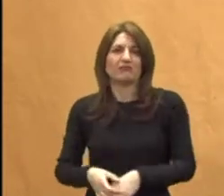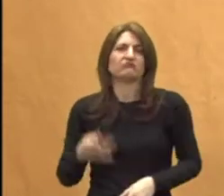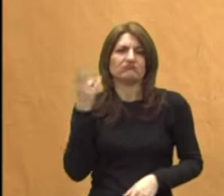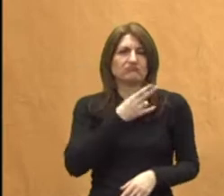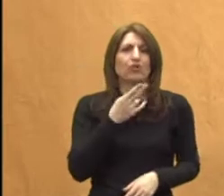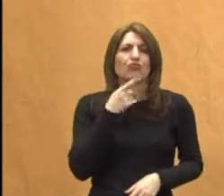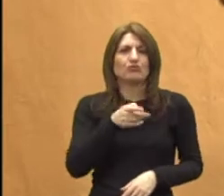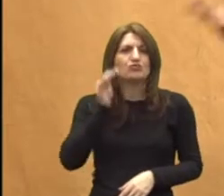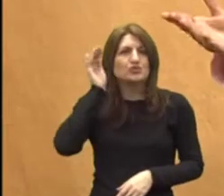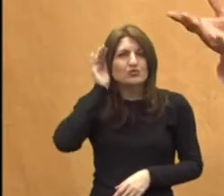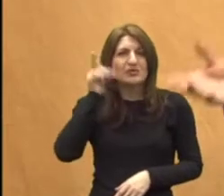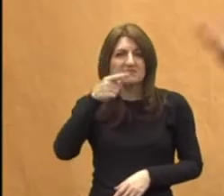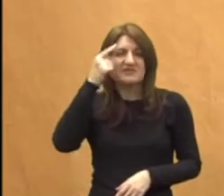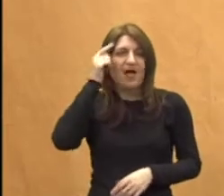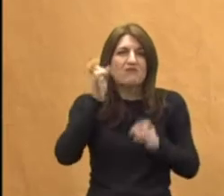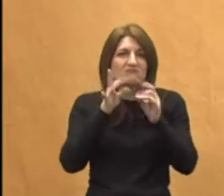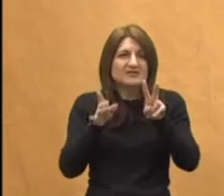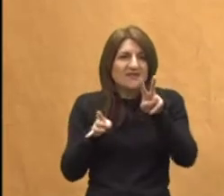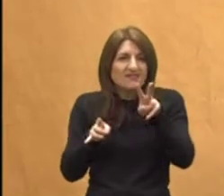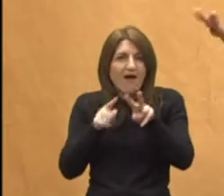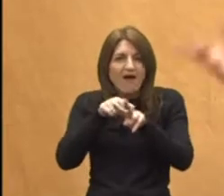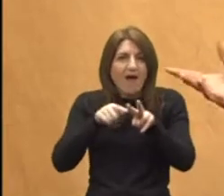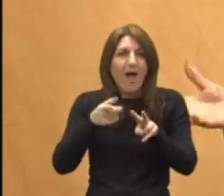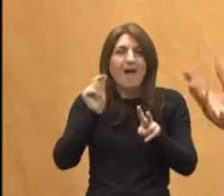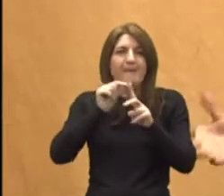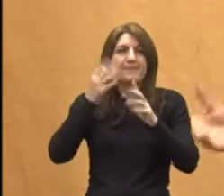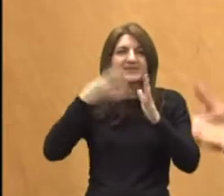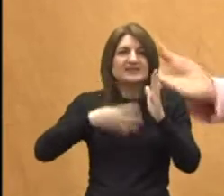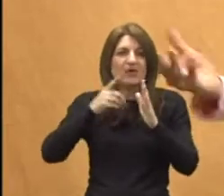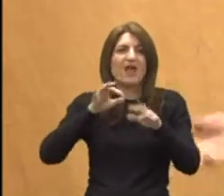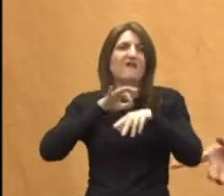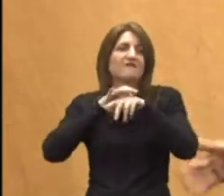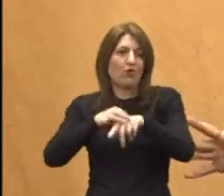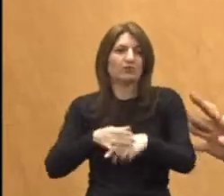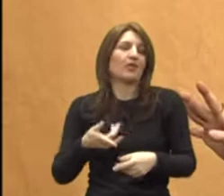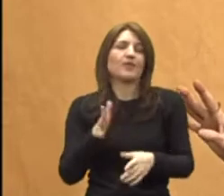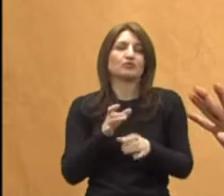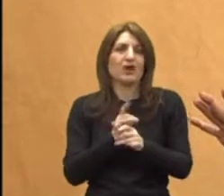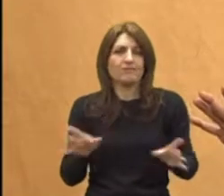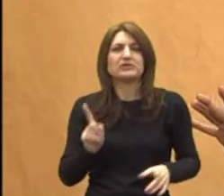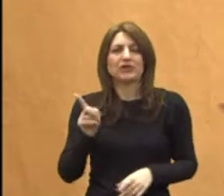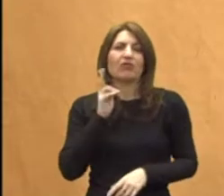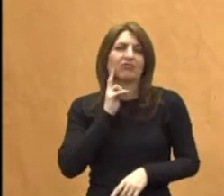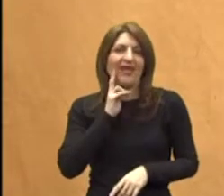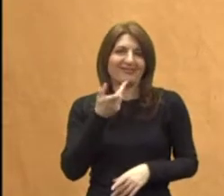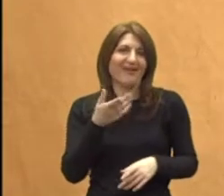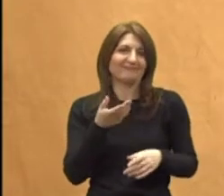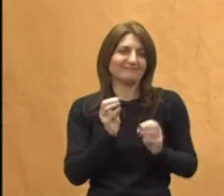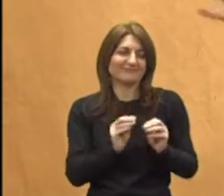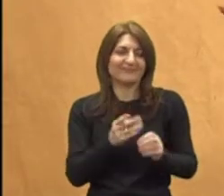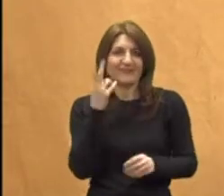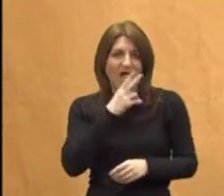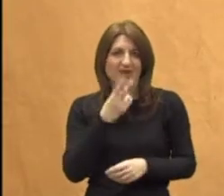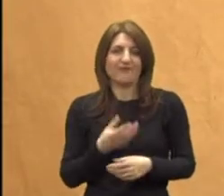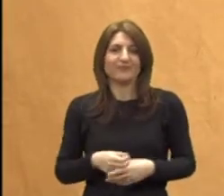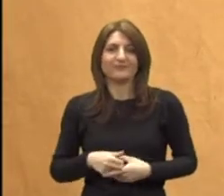sluša, a malo je pametan zna da bi sta dvije osobe ne bi moglo funkcionirati. njegov. Pa to se zna, to se zna. E sad, kad